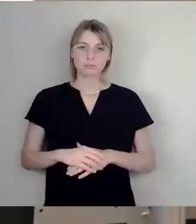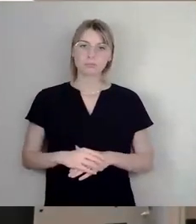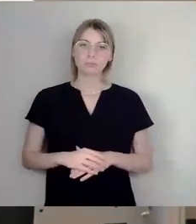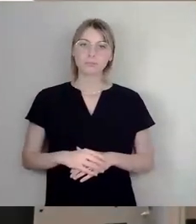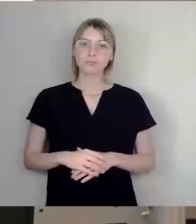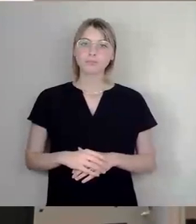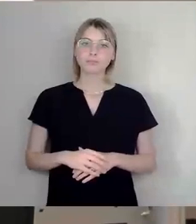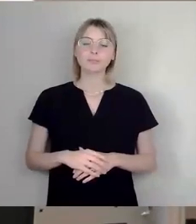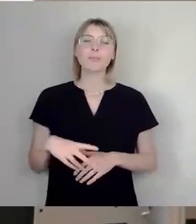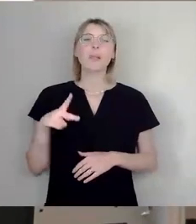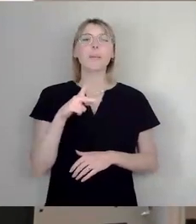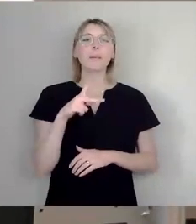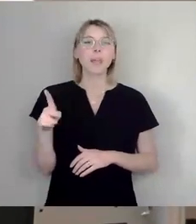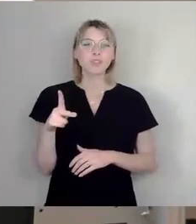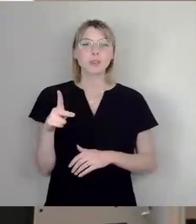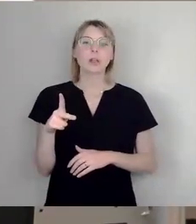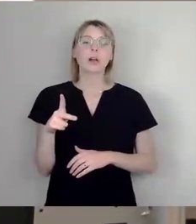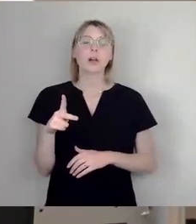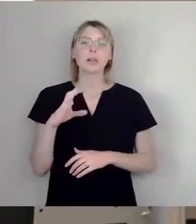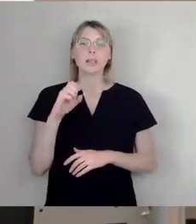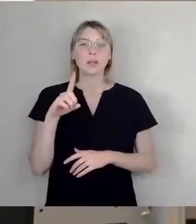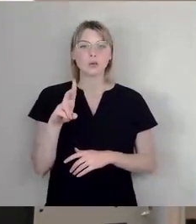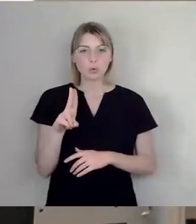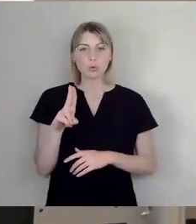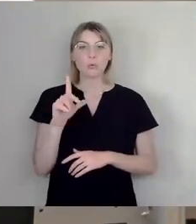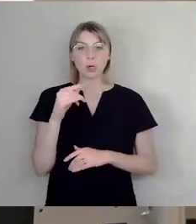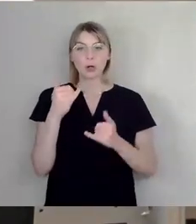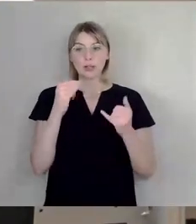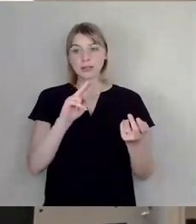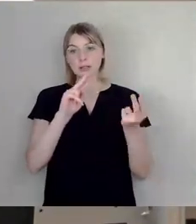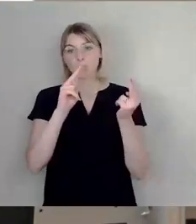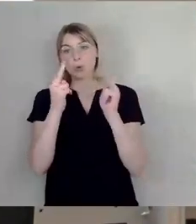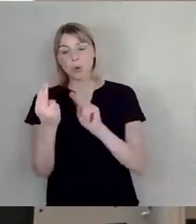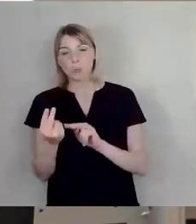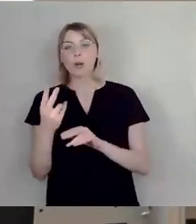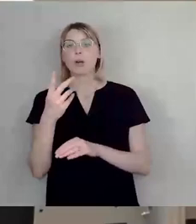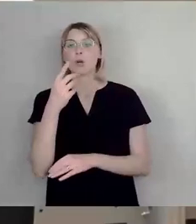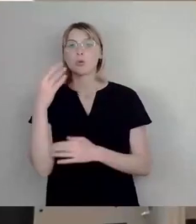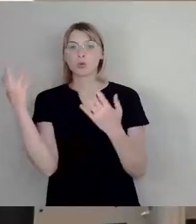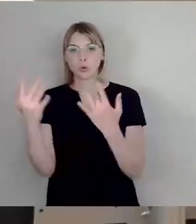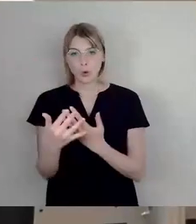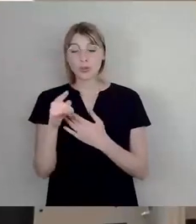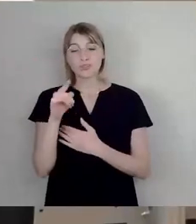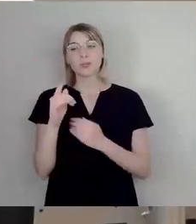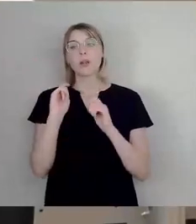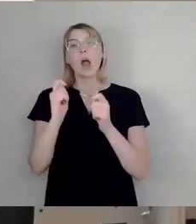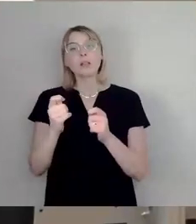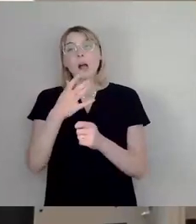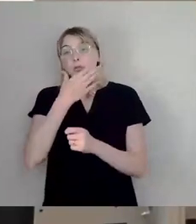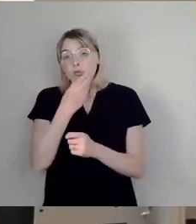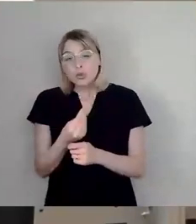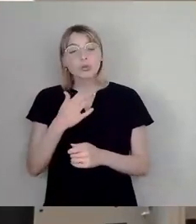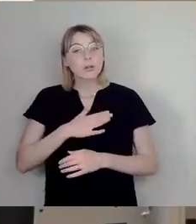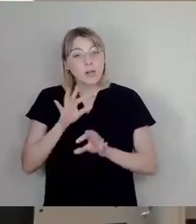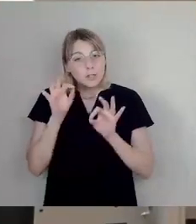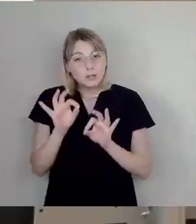Pieschner CDU wird jetzt also grün. Es ist ein schöner Antrag. Und was da so alles entstehen soll